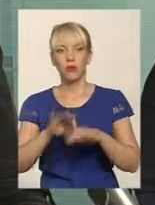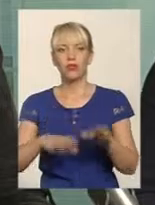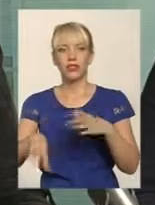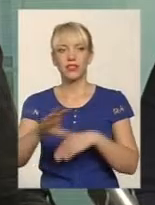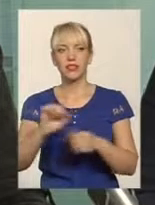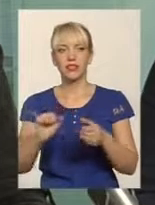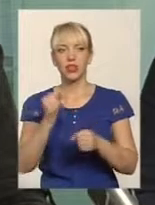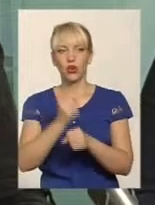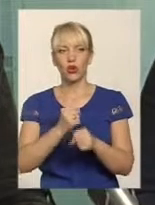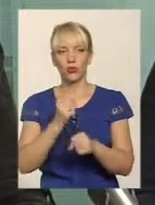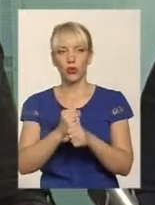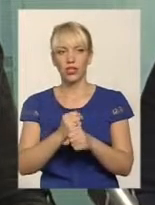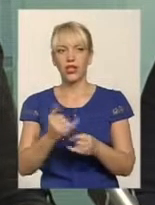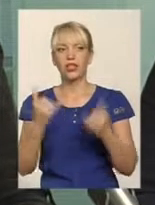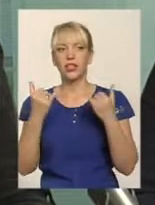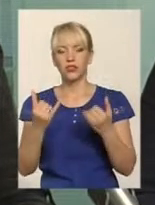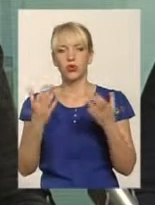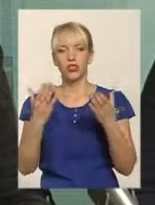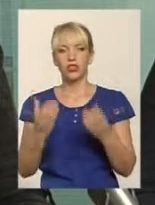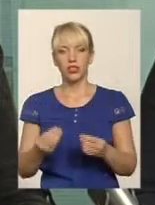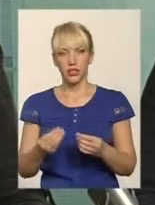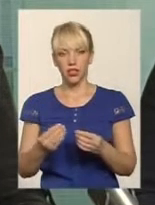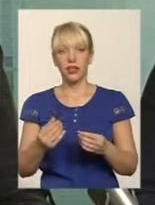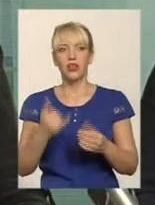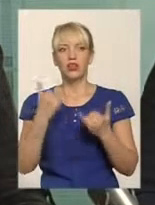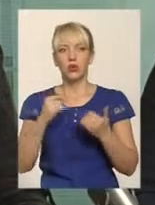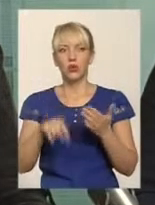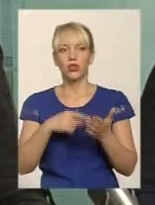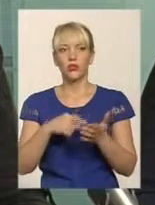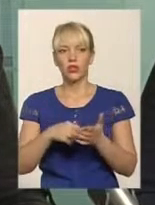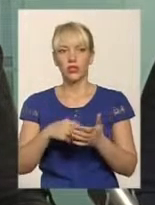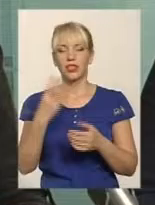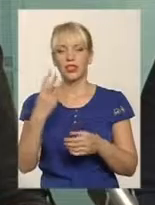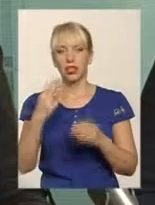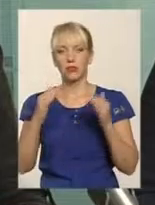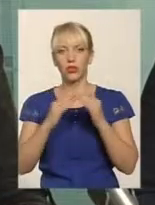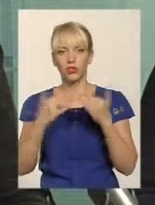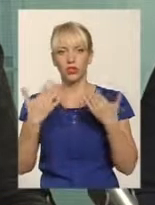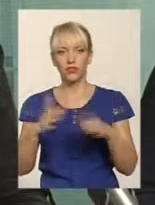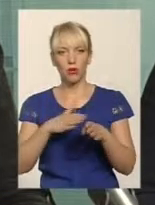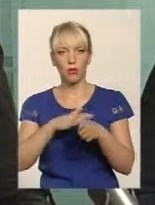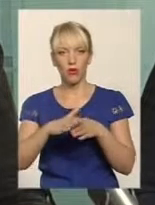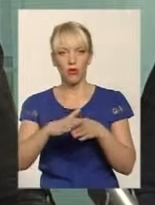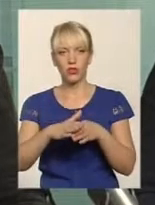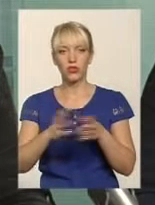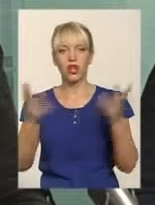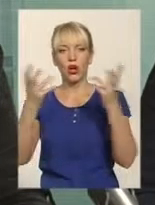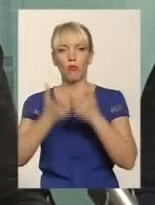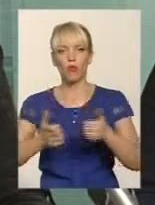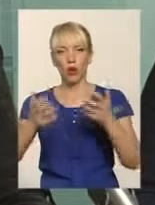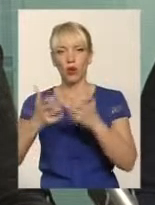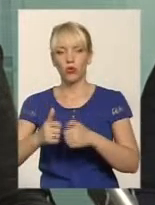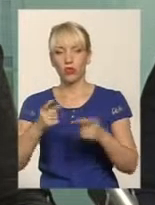всі роботи. І на сьогоднішній день, сьогодні в місті три будинка вже пройшли повністю прорахунок,